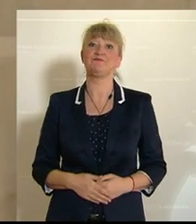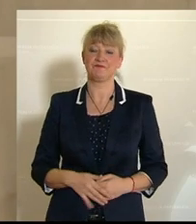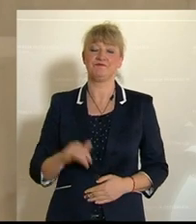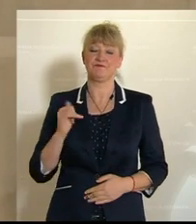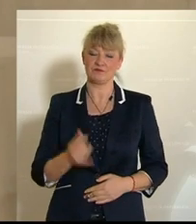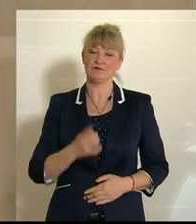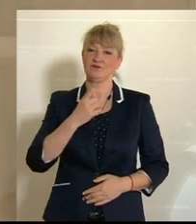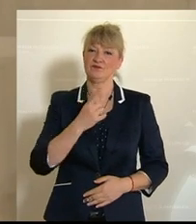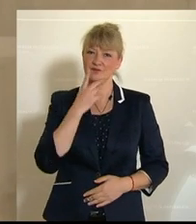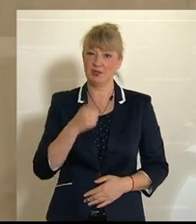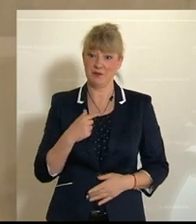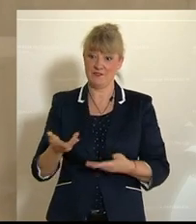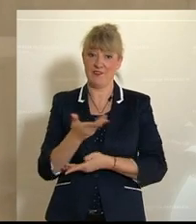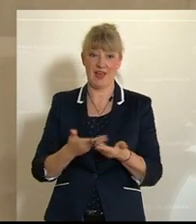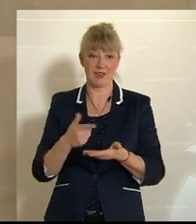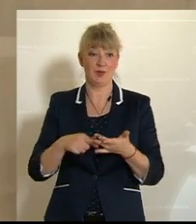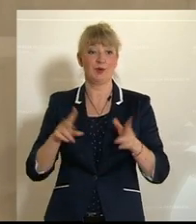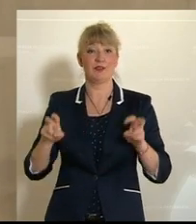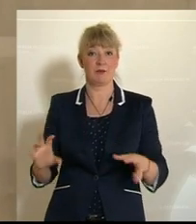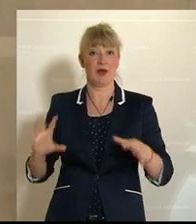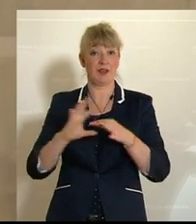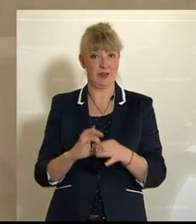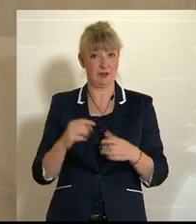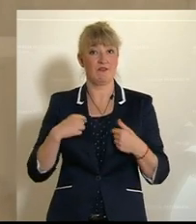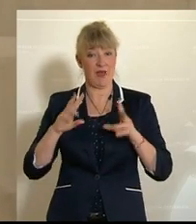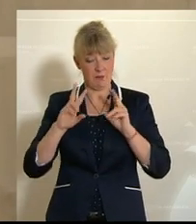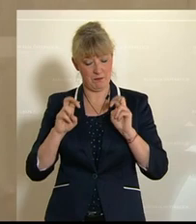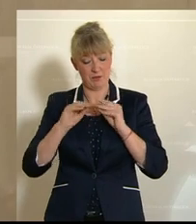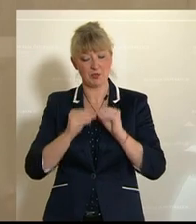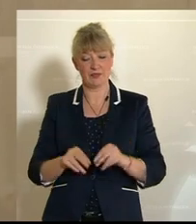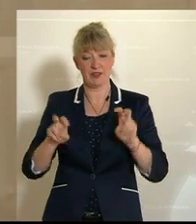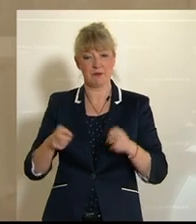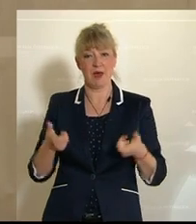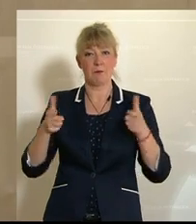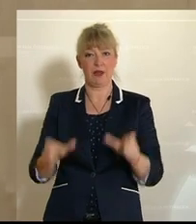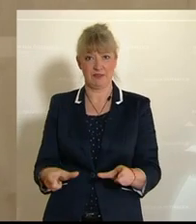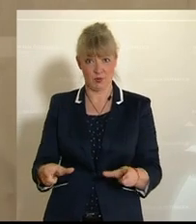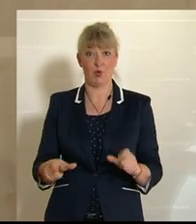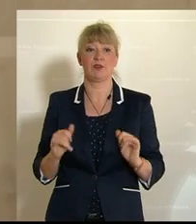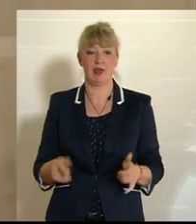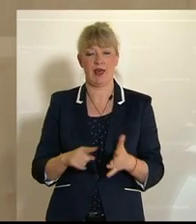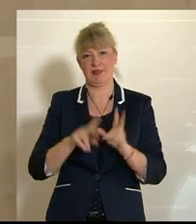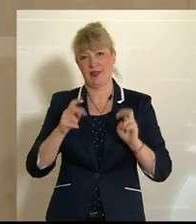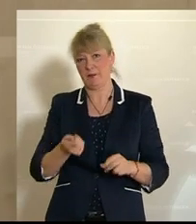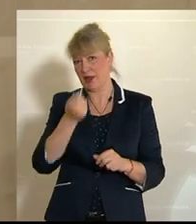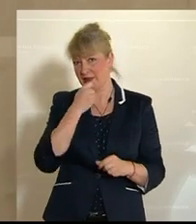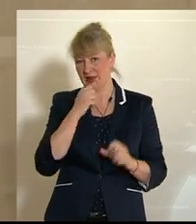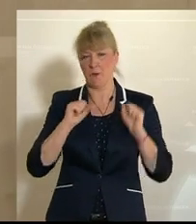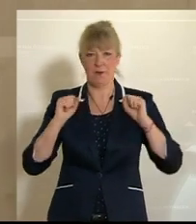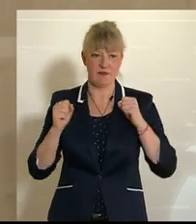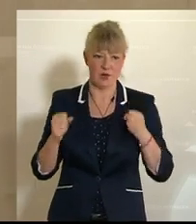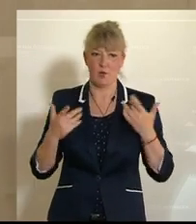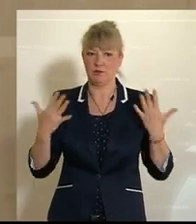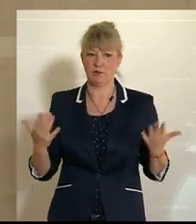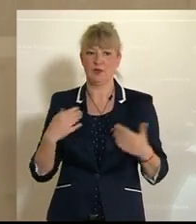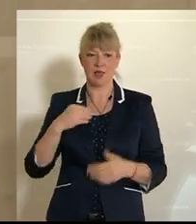richtig, wir haben uns in den Verhandlungen zur Koalition sehr mit dem Thema Prävention auseinandergesetzt. Das beginnt mit Ernährung, geht über Bewegung. Und